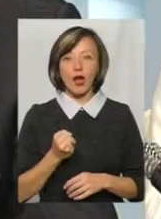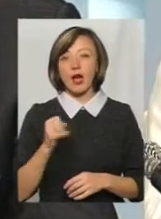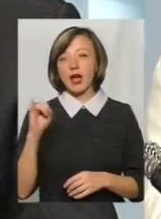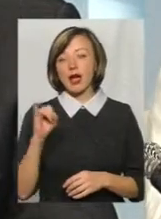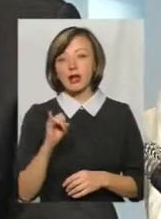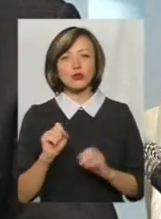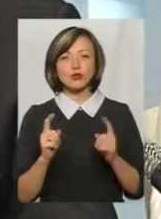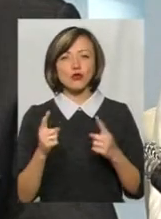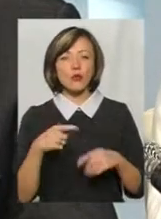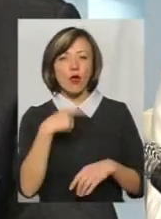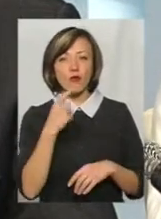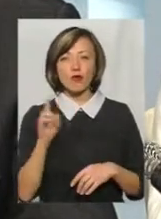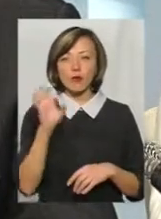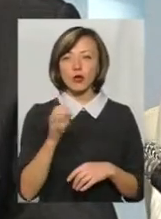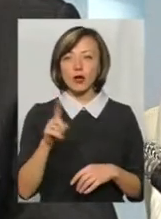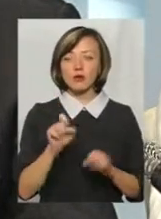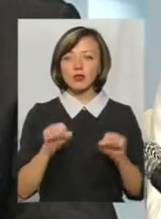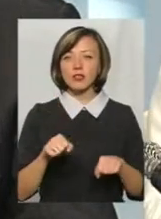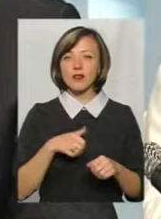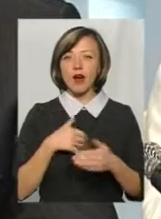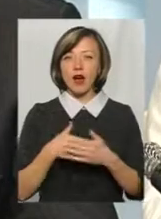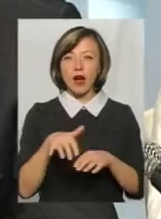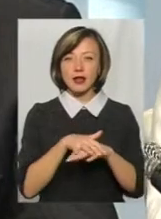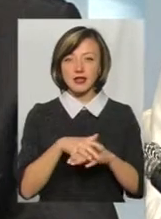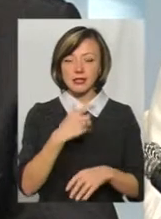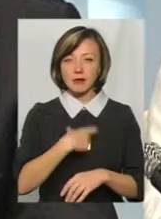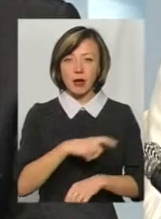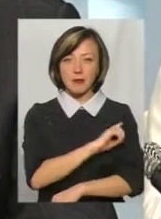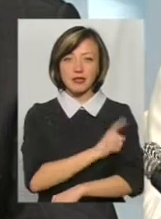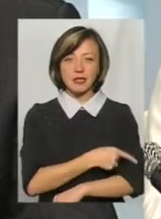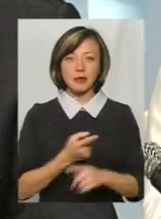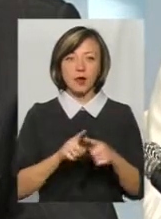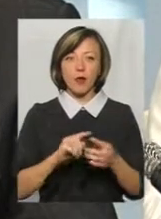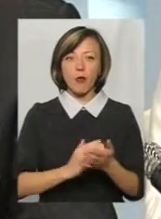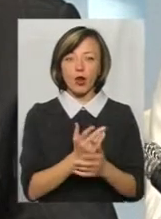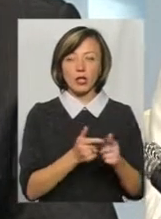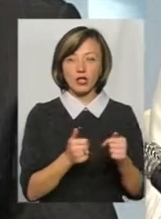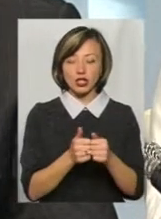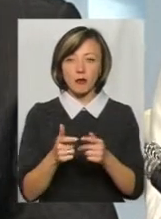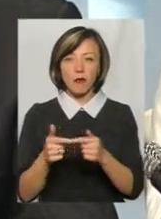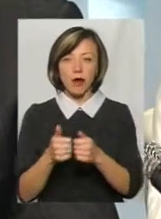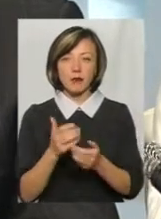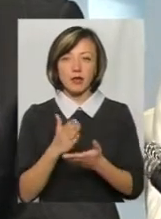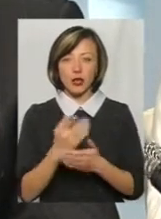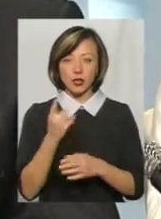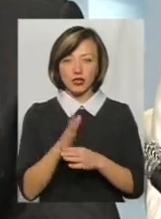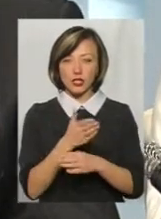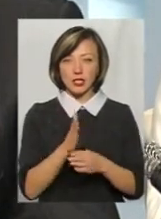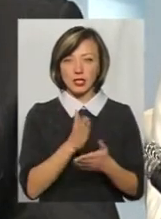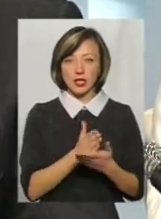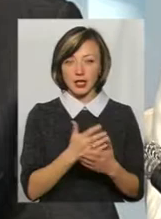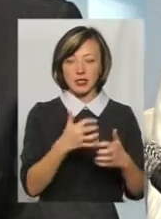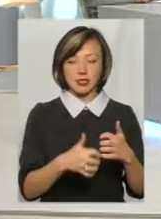звичайно, а чому ми не говоримо про те, що, можливо, громадськість себе підсилила тими політичними партіями, які є, одна частина є і